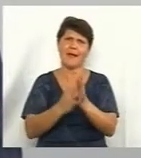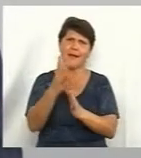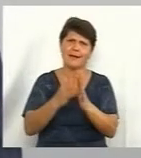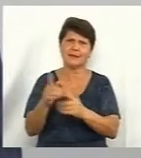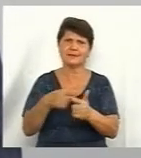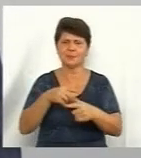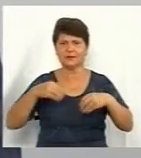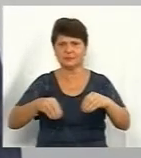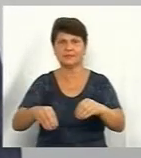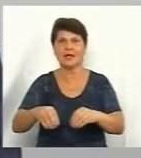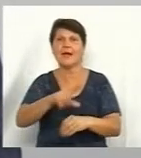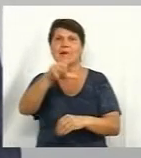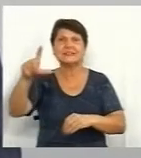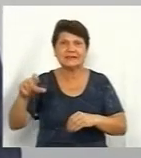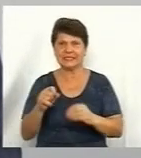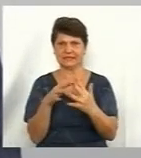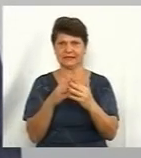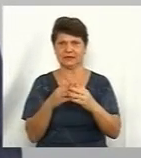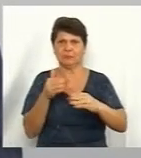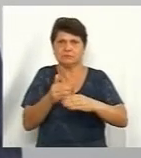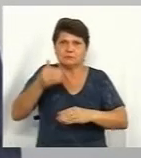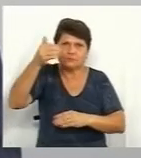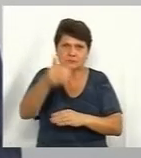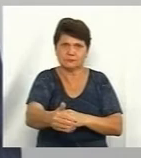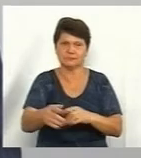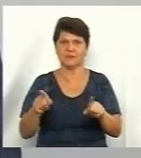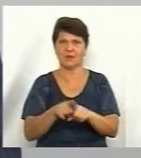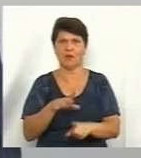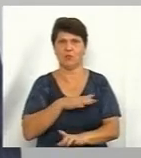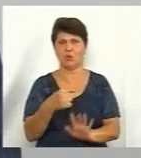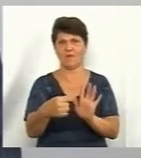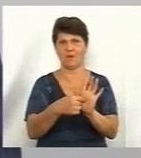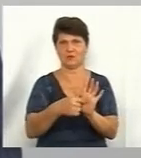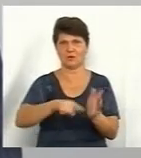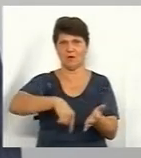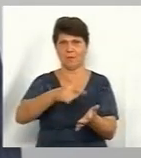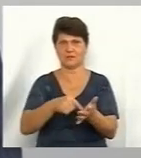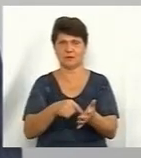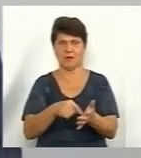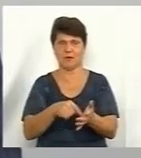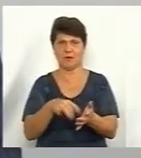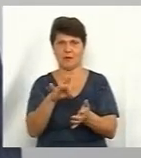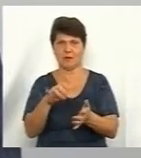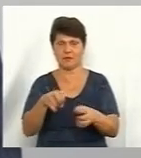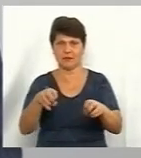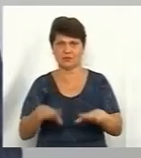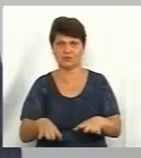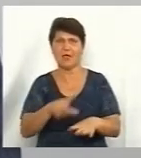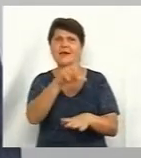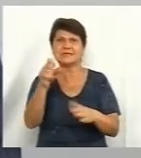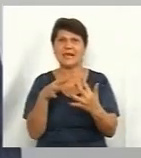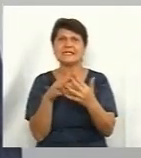знаходяться за межами населеного пункту. Тому що так і було вказано в рішенні міської ради за межами населеного пункту. І